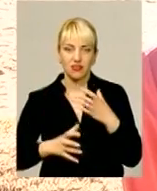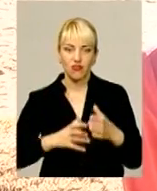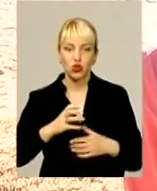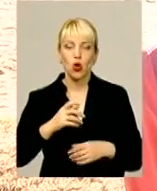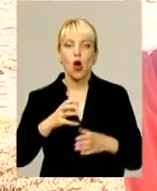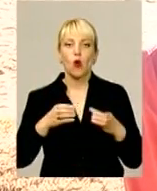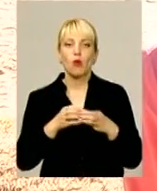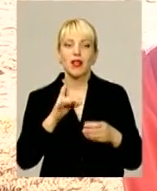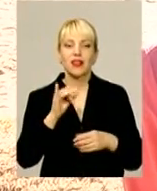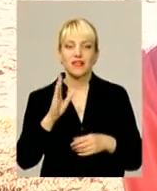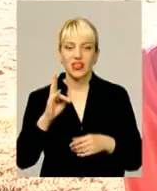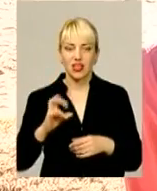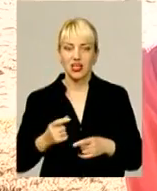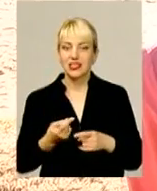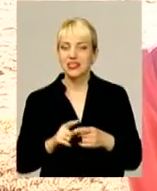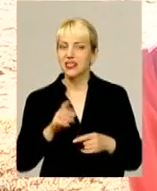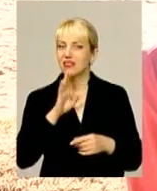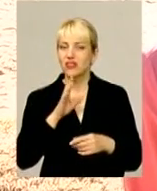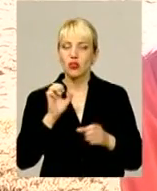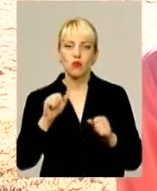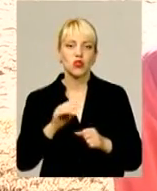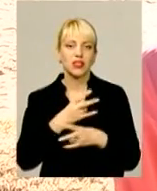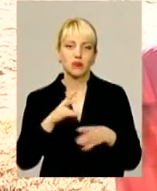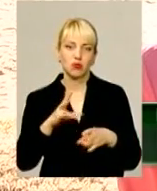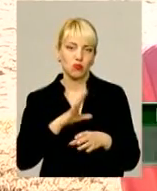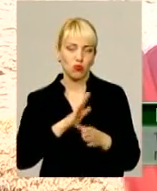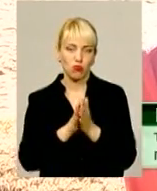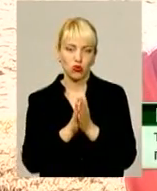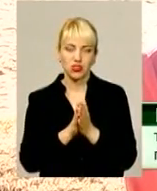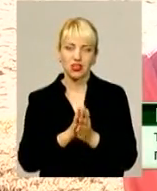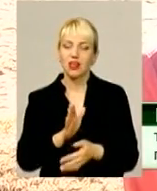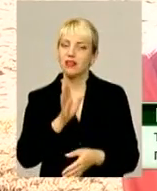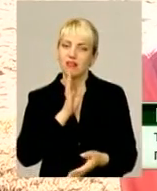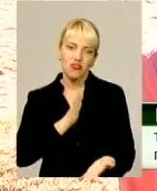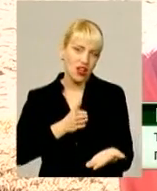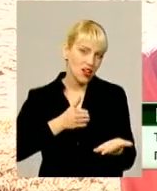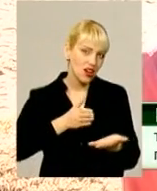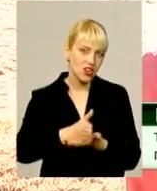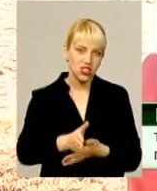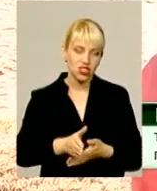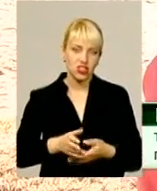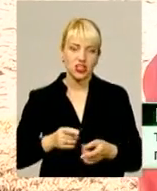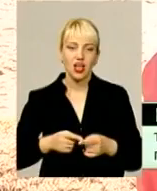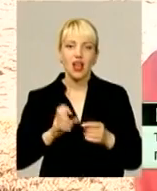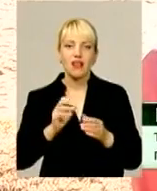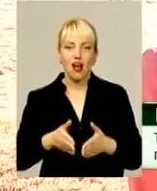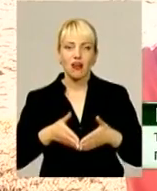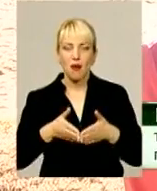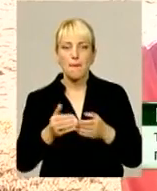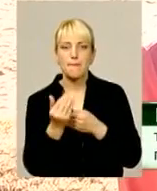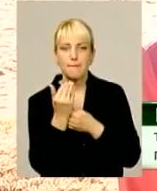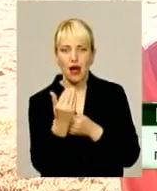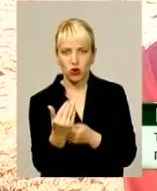Дівчат моїх можна було вже не зупиняти і не просити. Вони йшли на таких парах, як парусніх під вітром.